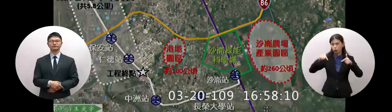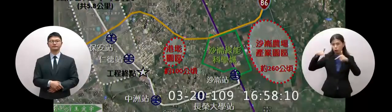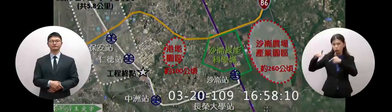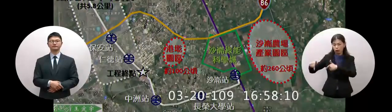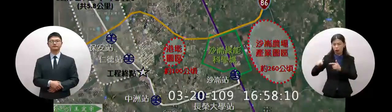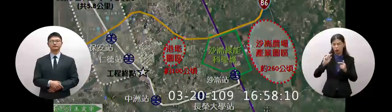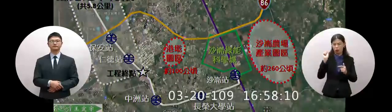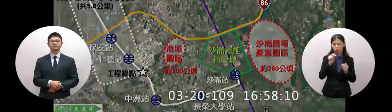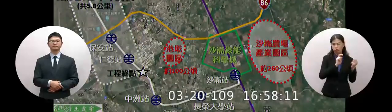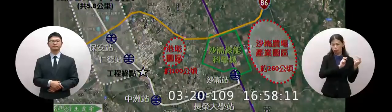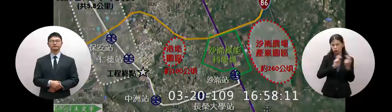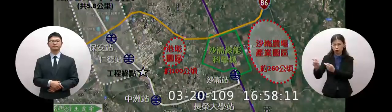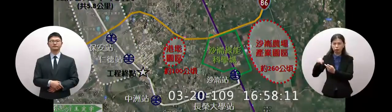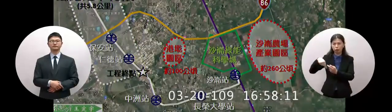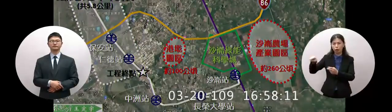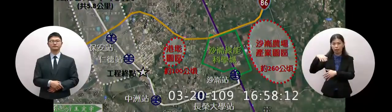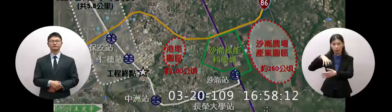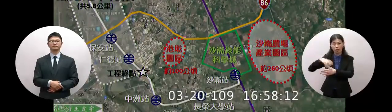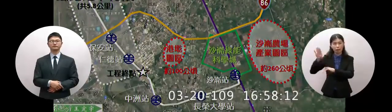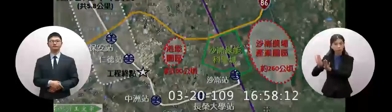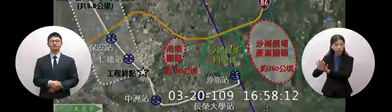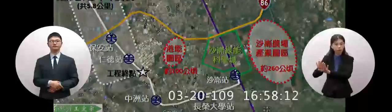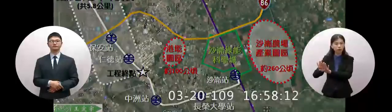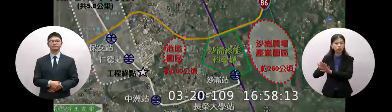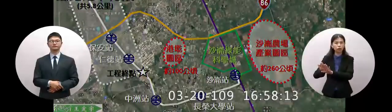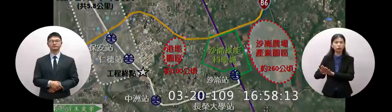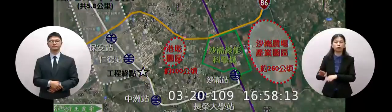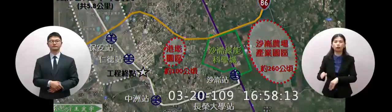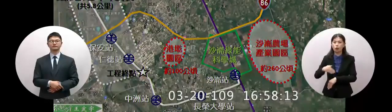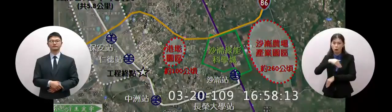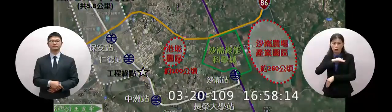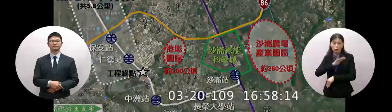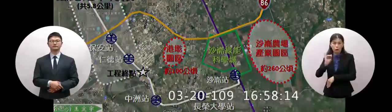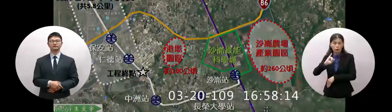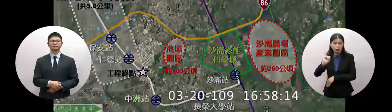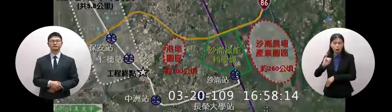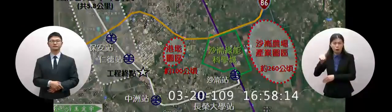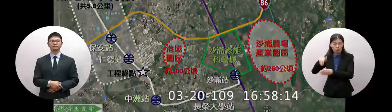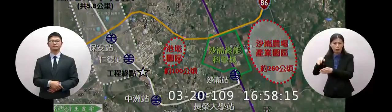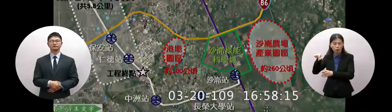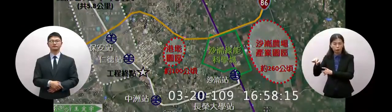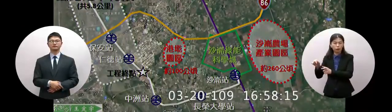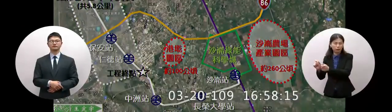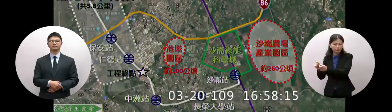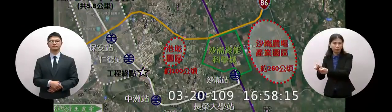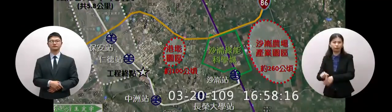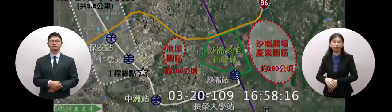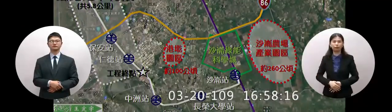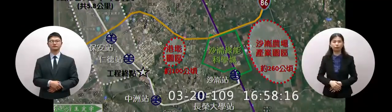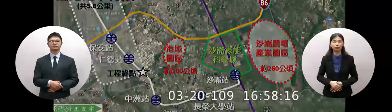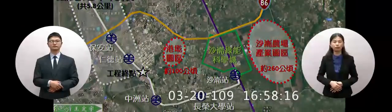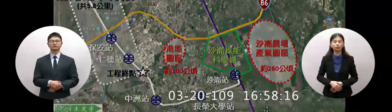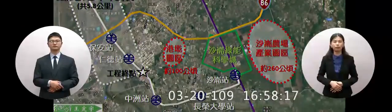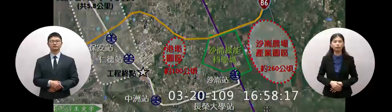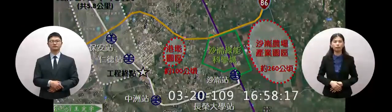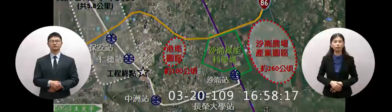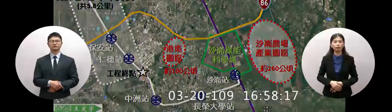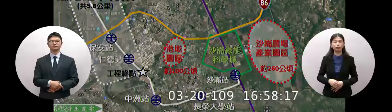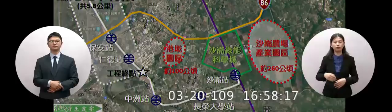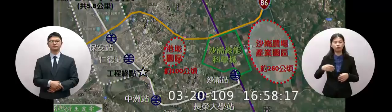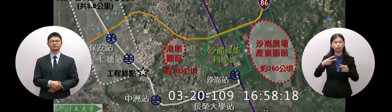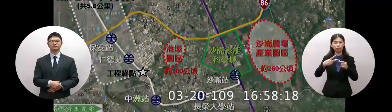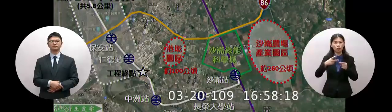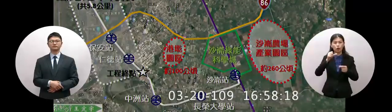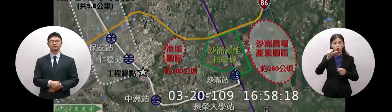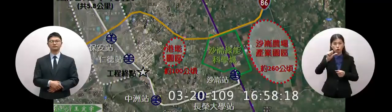內門那到內門的話這個到邱義營選區的隔壁這是一個案子這是議長第二個對於我們五加